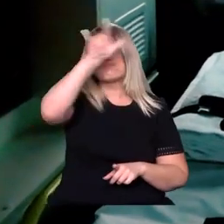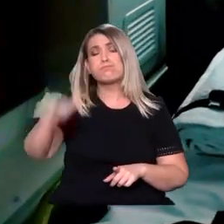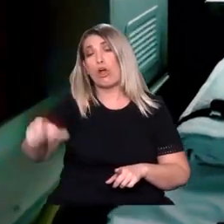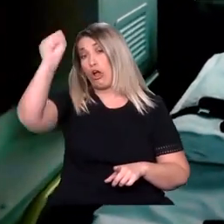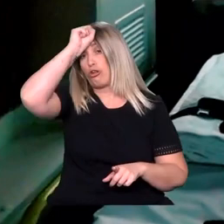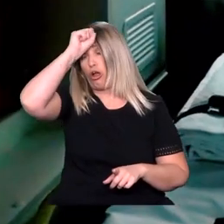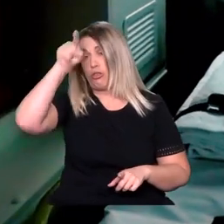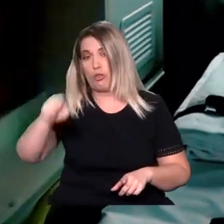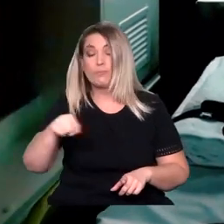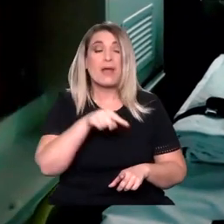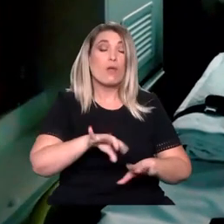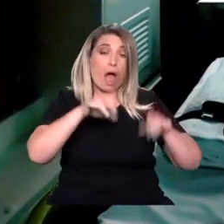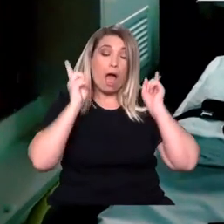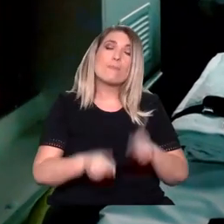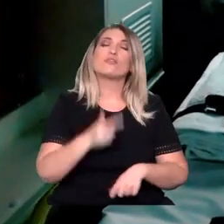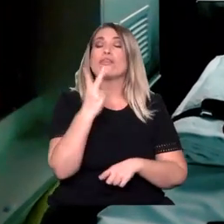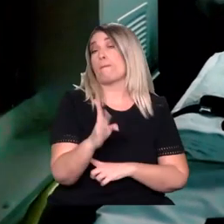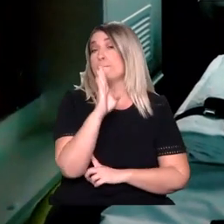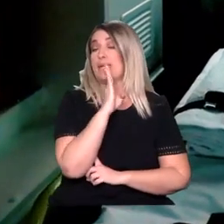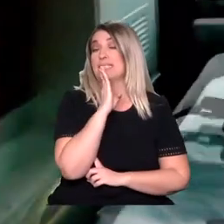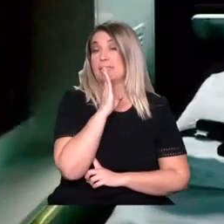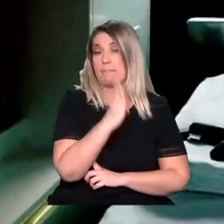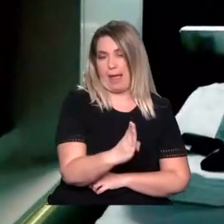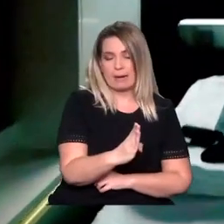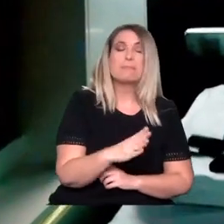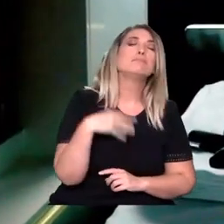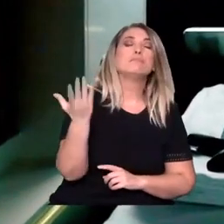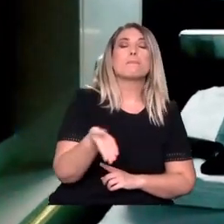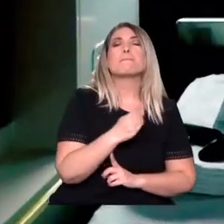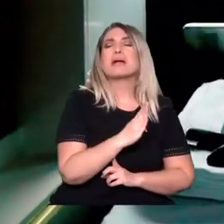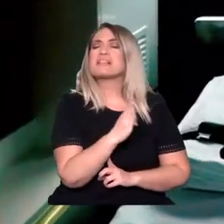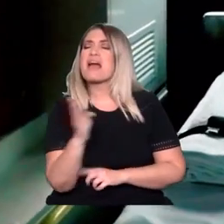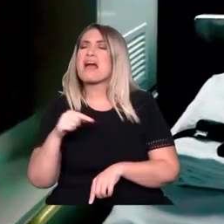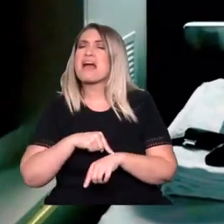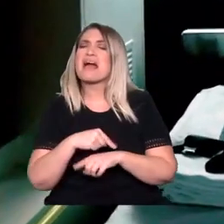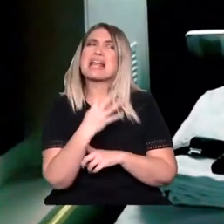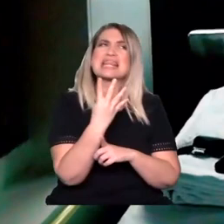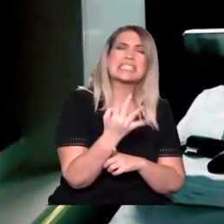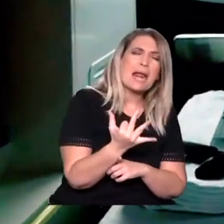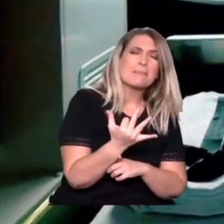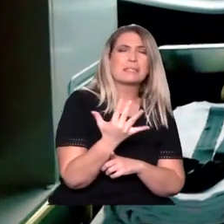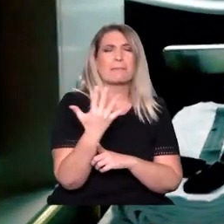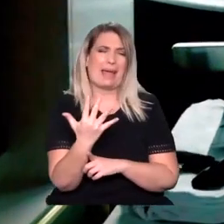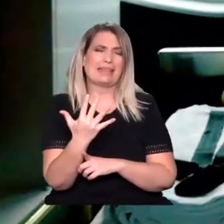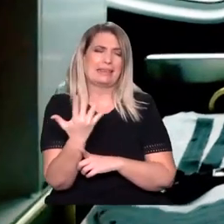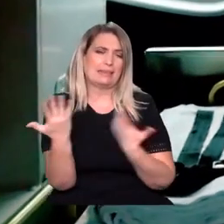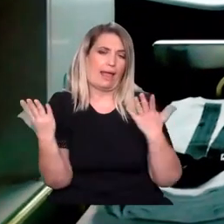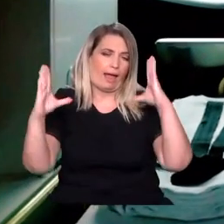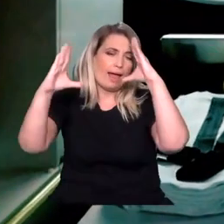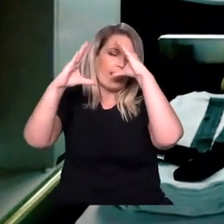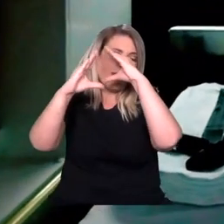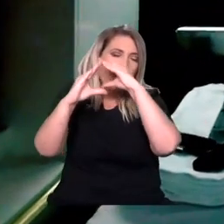μεσημέρι έγινε αυτό. Αργότερα, γύρω στις 4.30 με 5, φανταστείτε, έχει νυχτώσει εκείνη την ώρα,